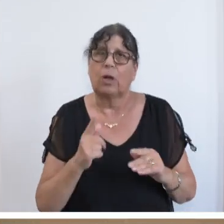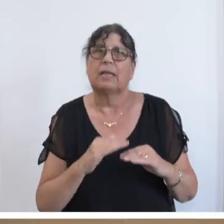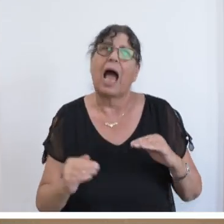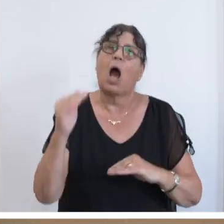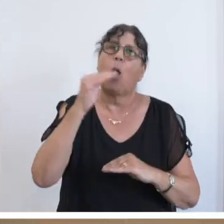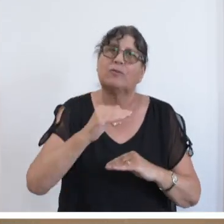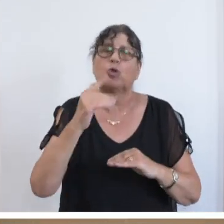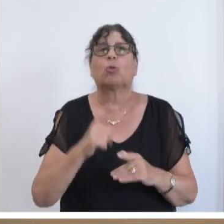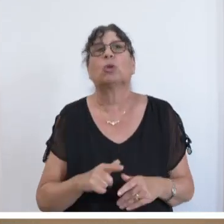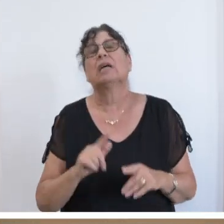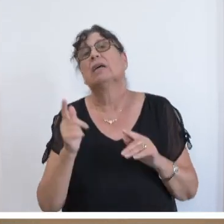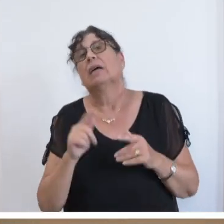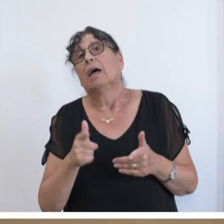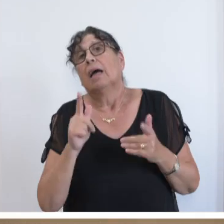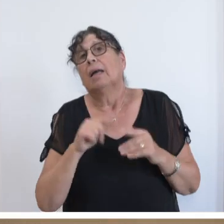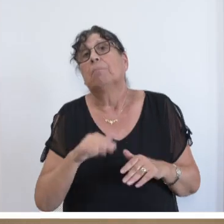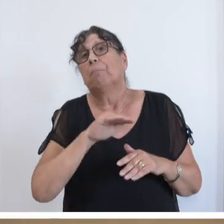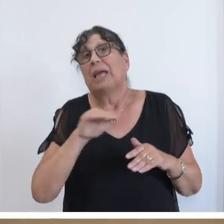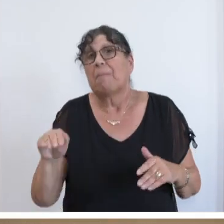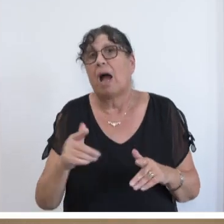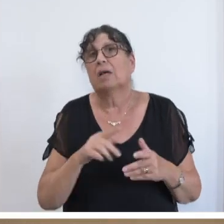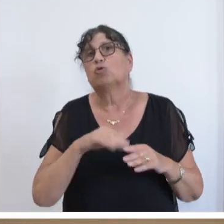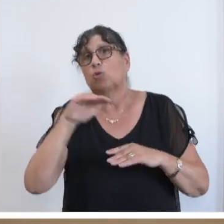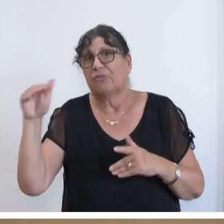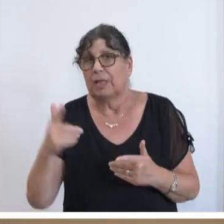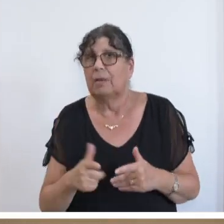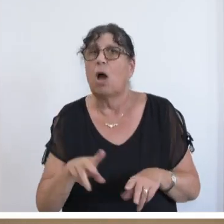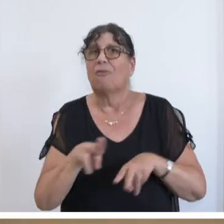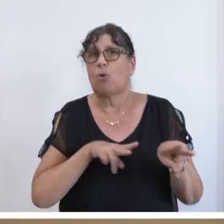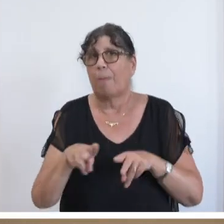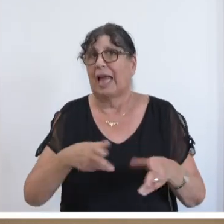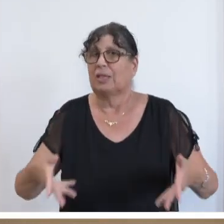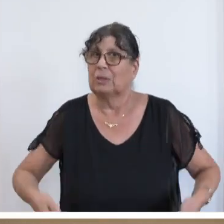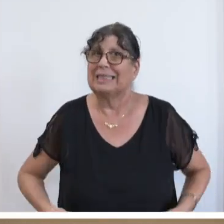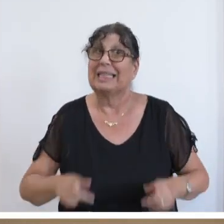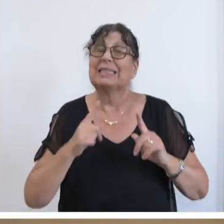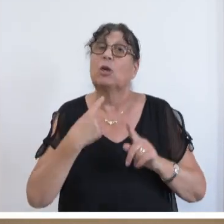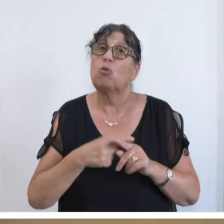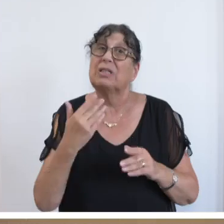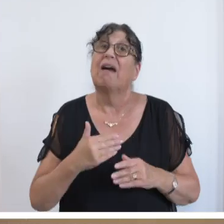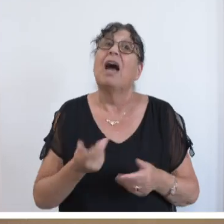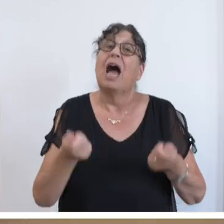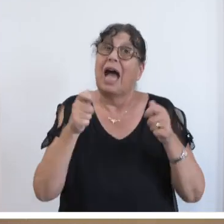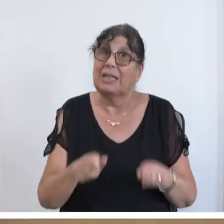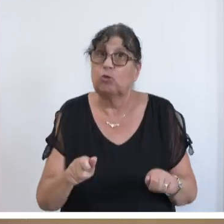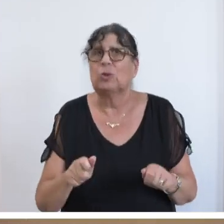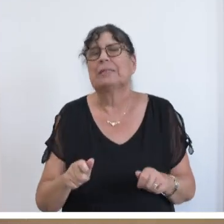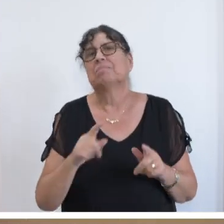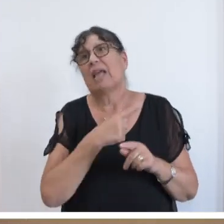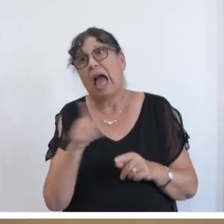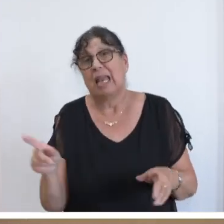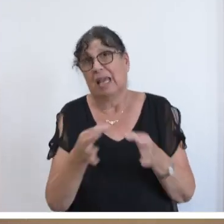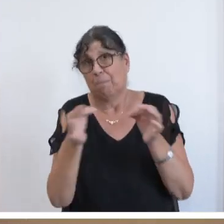Studienanfänger im Bereich Primarstufe, eine schnelle Platzvergabe für den Vorbereitungsdienst und im Anschluss daran. All diese Maßnahmen